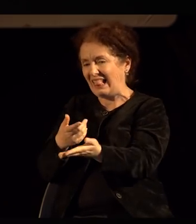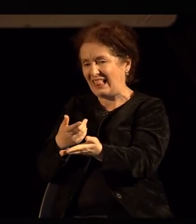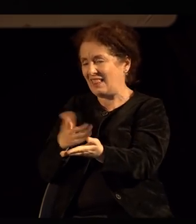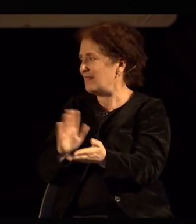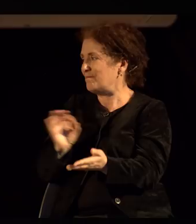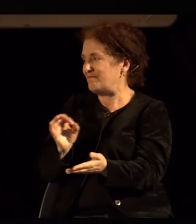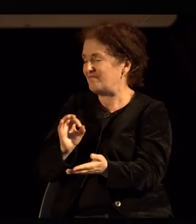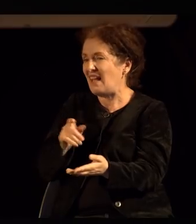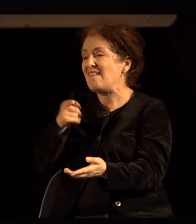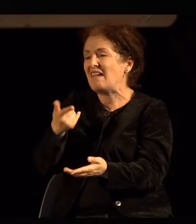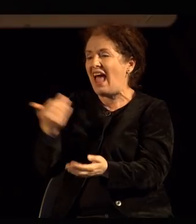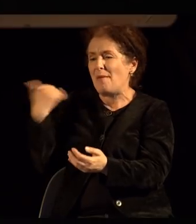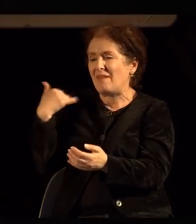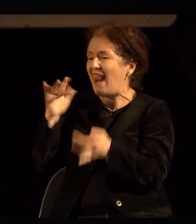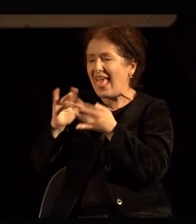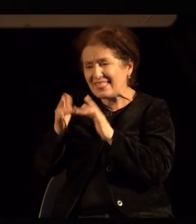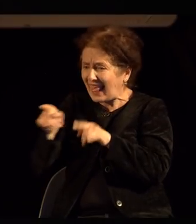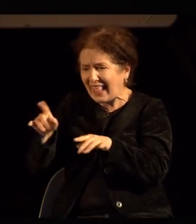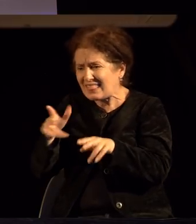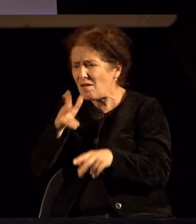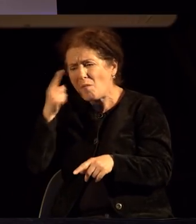луѓе се прејавуват на тија сајтови.